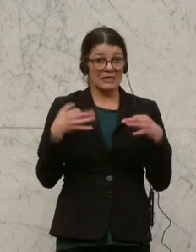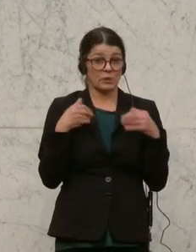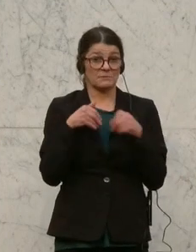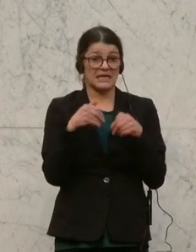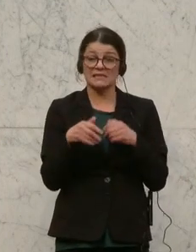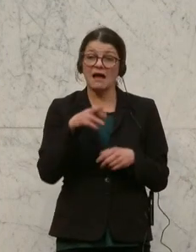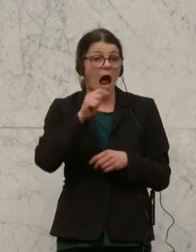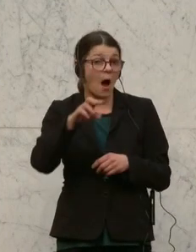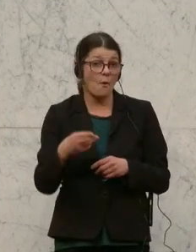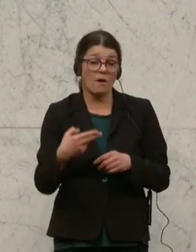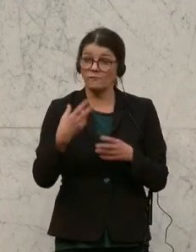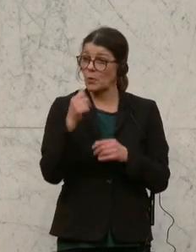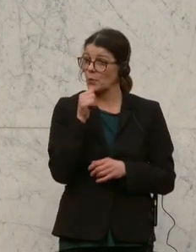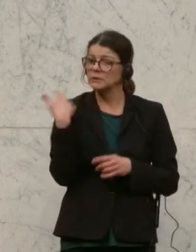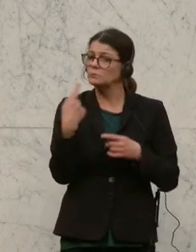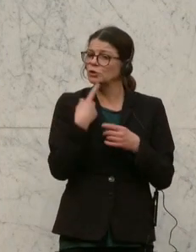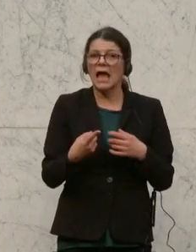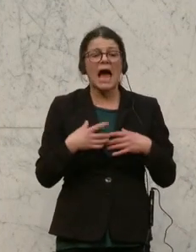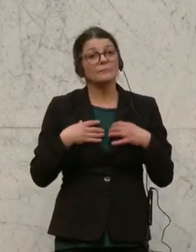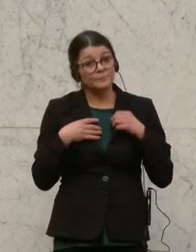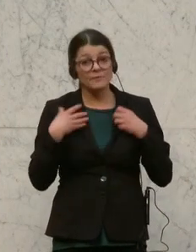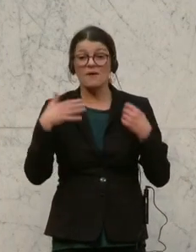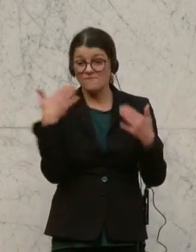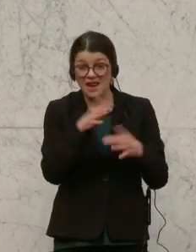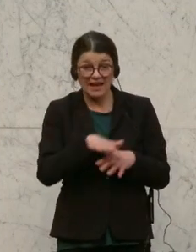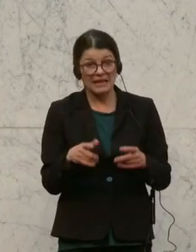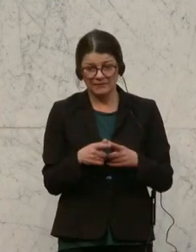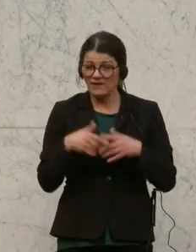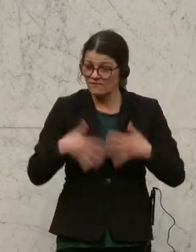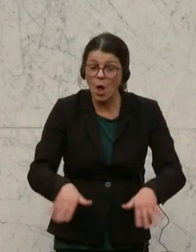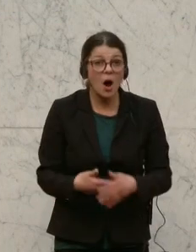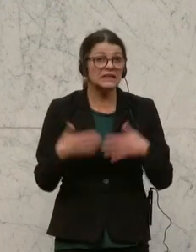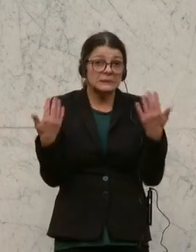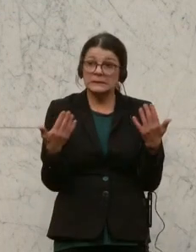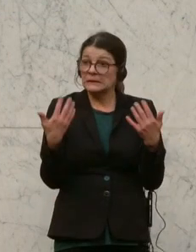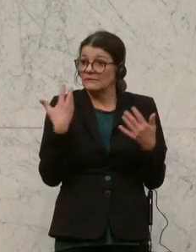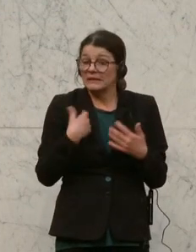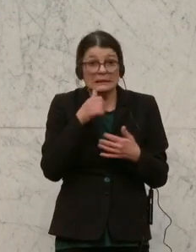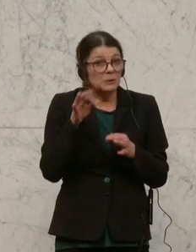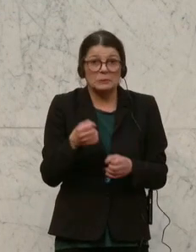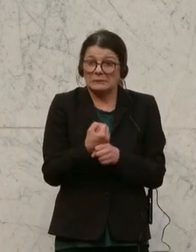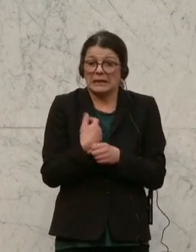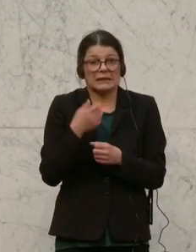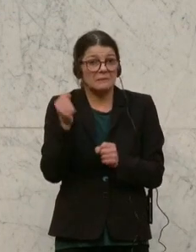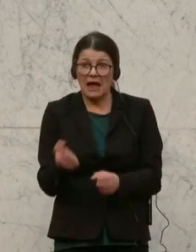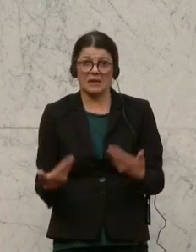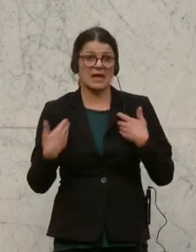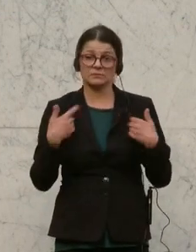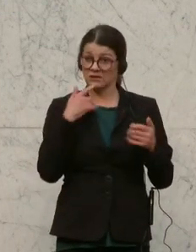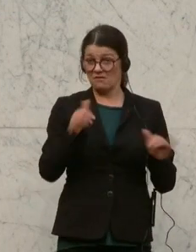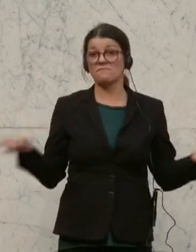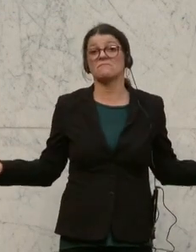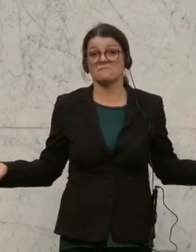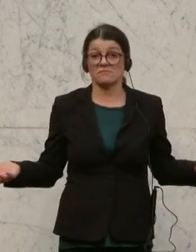von den Grünen hier sagt, ja, wir haben viele Kinder verloren und das ist nicht mehr gut zu machen, dann muss ich sagen, ja,